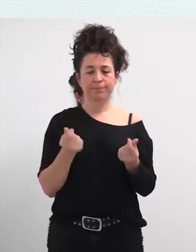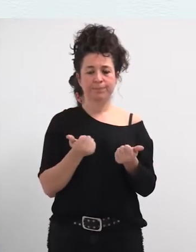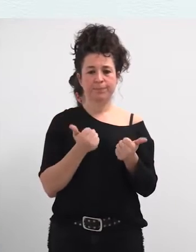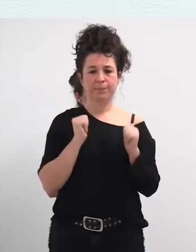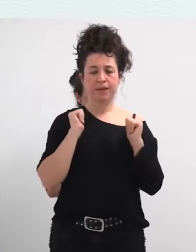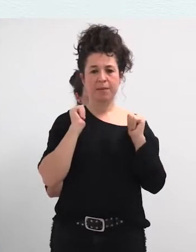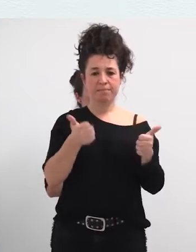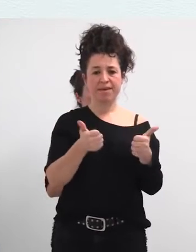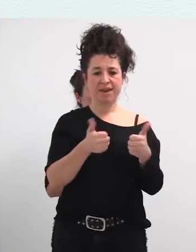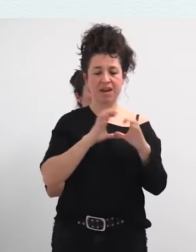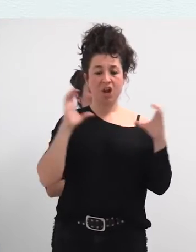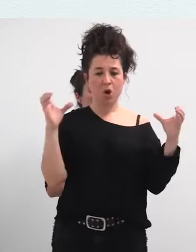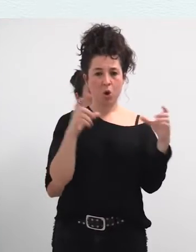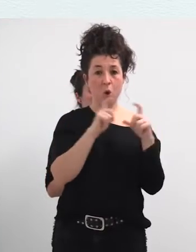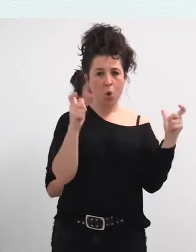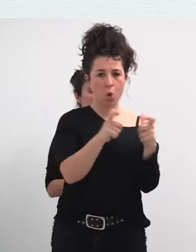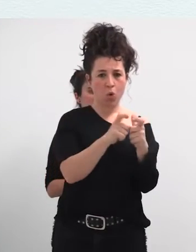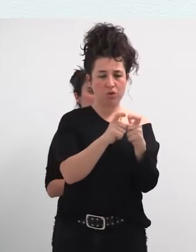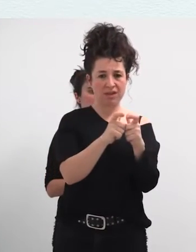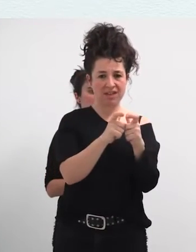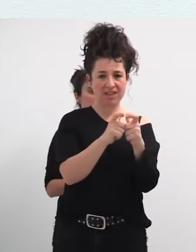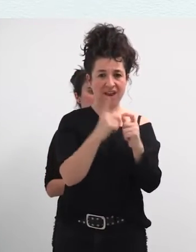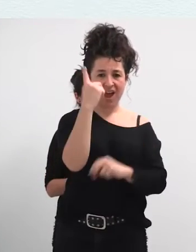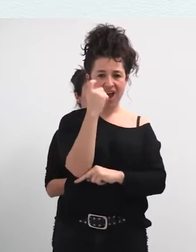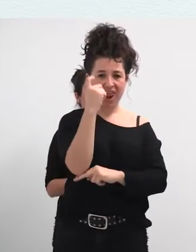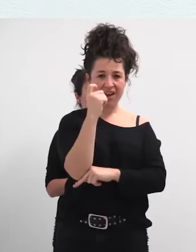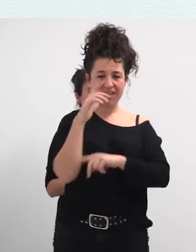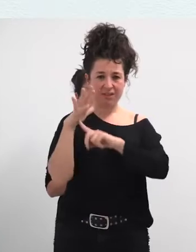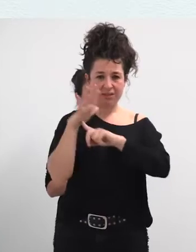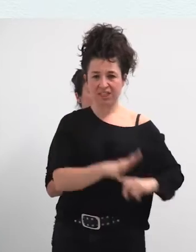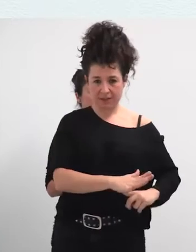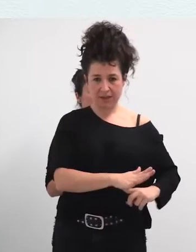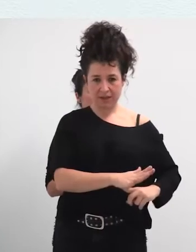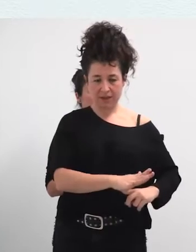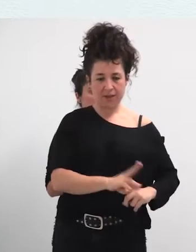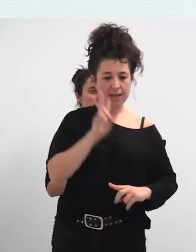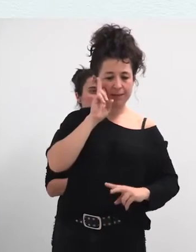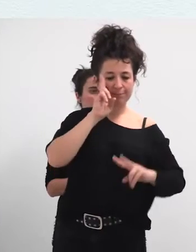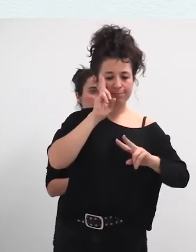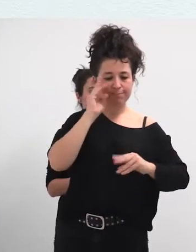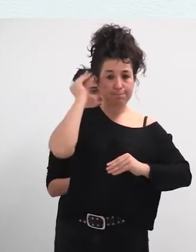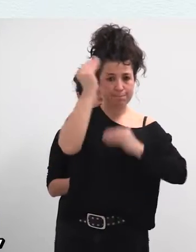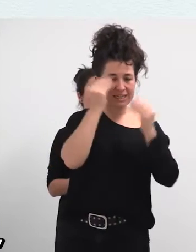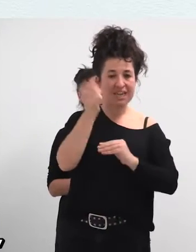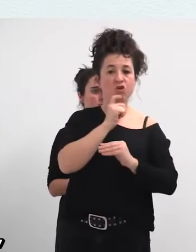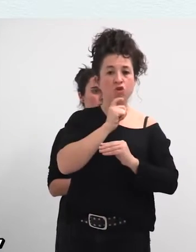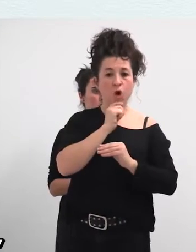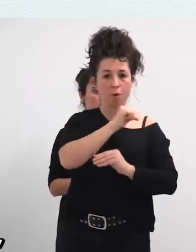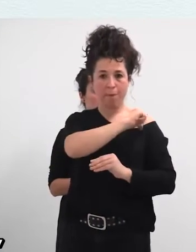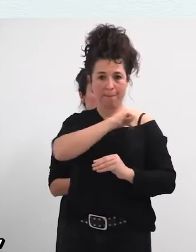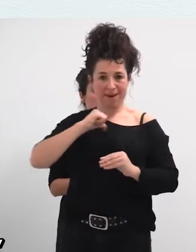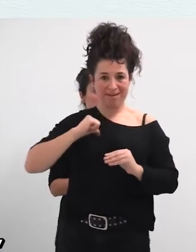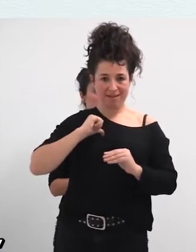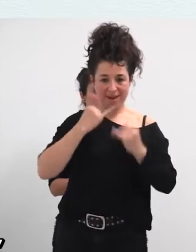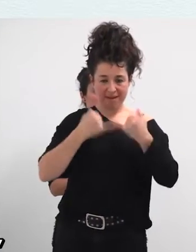baztertzailetako juntak eta jaia privat emakume, jaia nola privatizatu aztertzen. Orduan urte